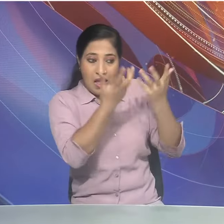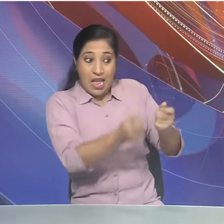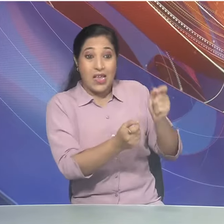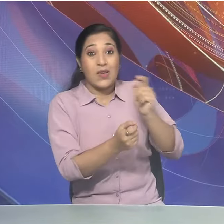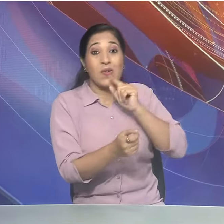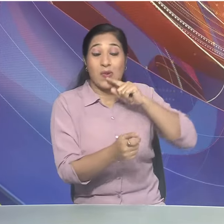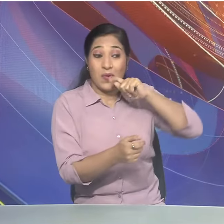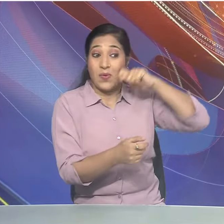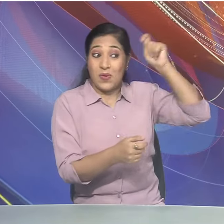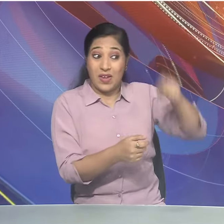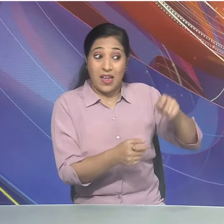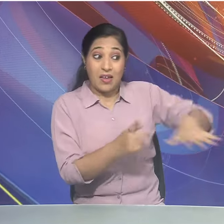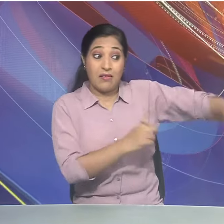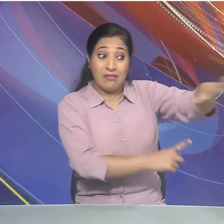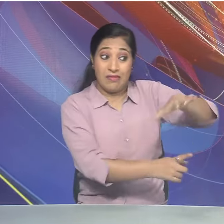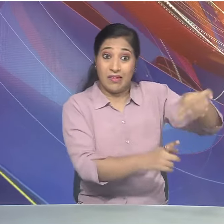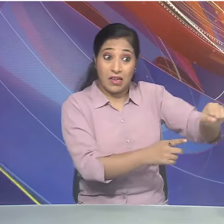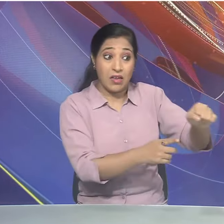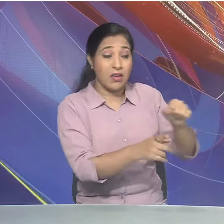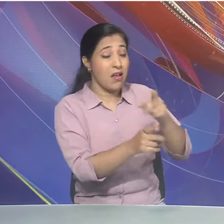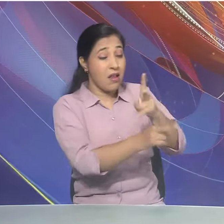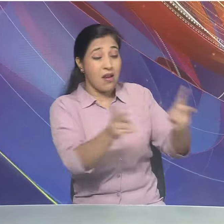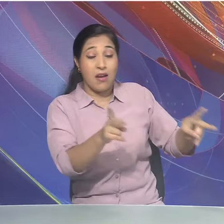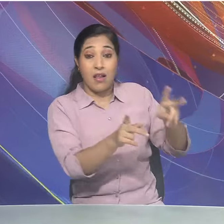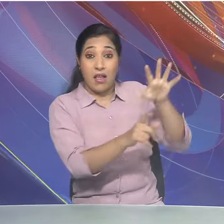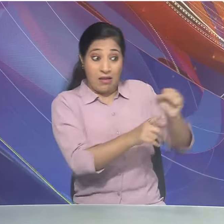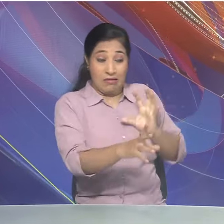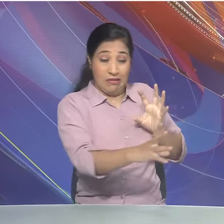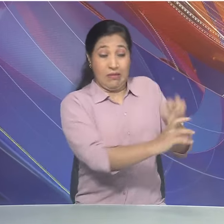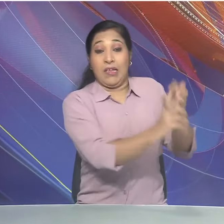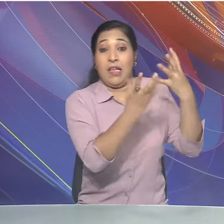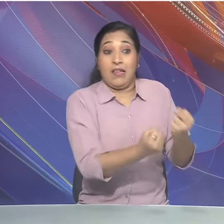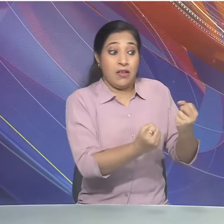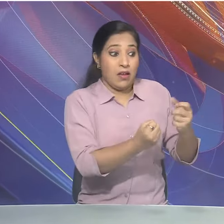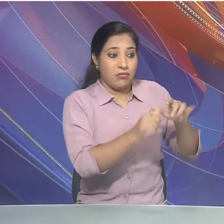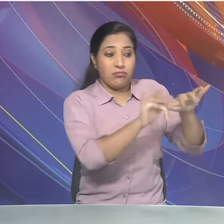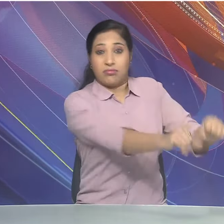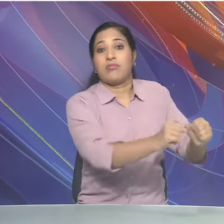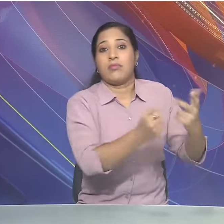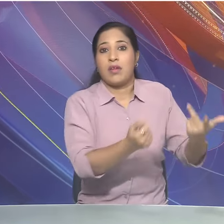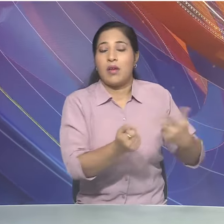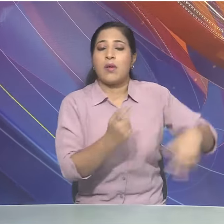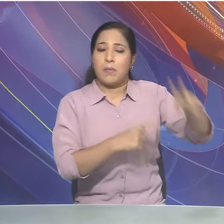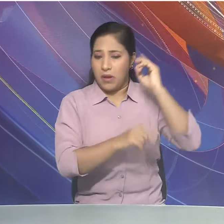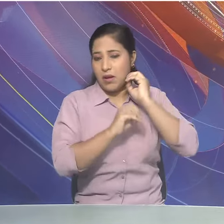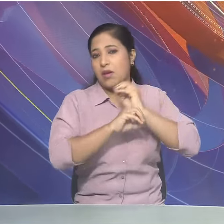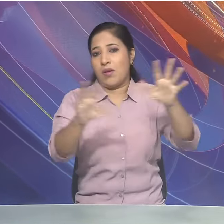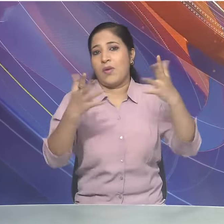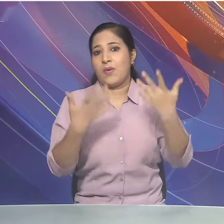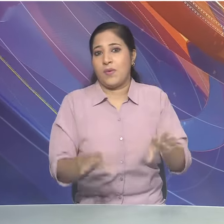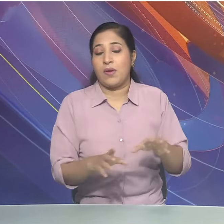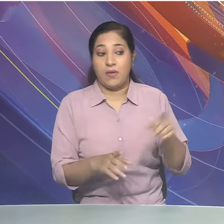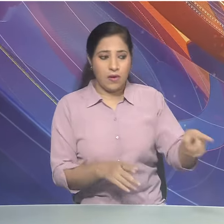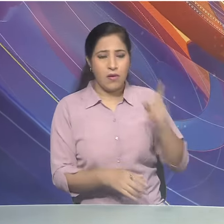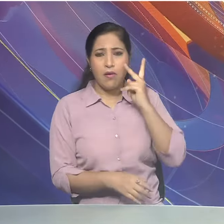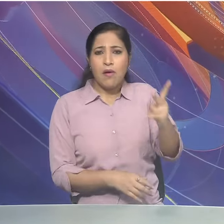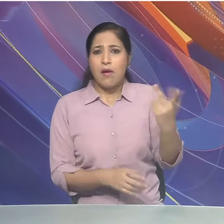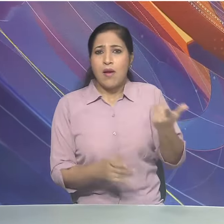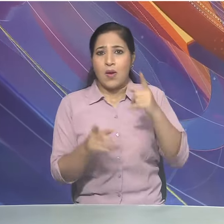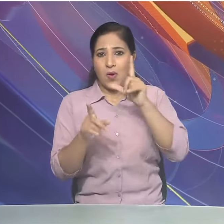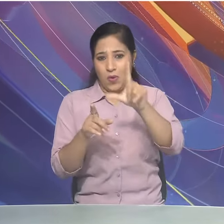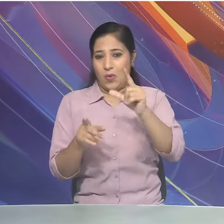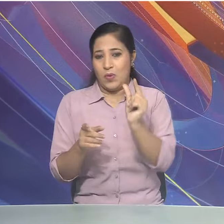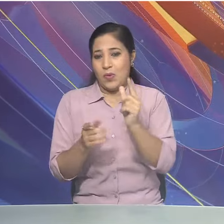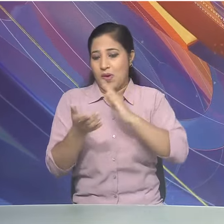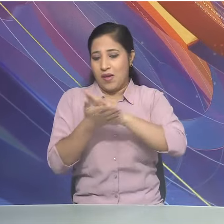पूर्वी और दक्षनिक शेत्रों ने रूस का अभिन हिस्सा बनने के लिए जन्मस संग्रह कराने की गोशना की थी गौरतलब है कि लुहास्क